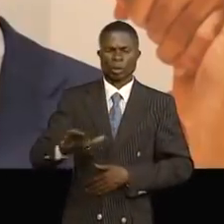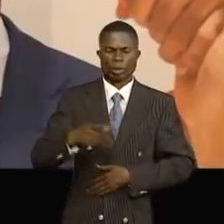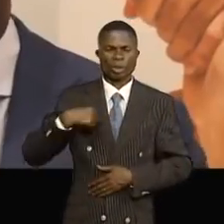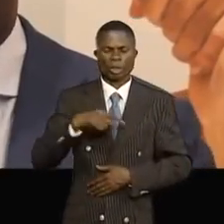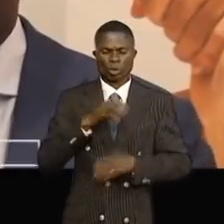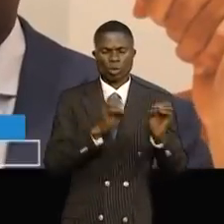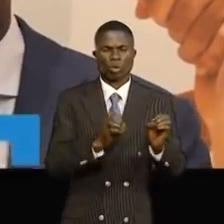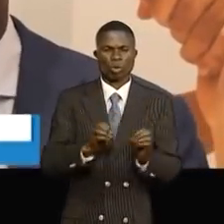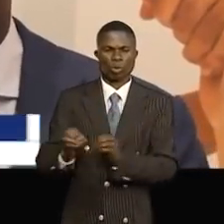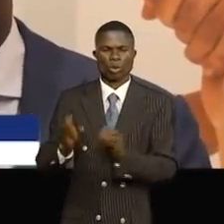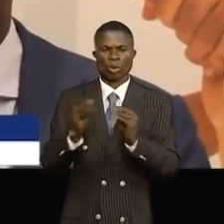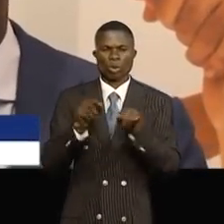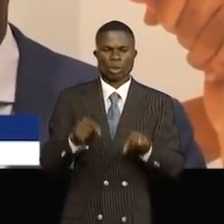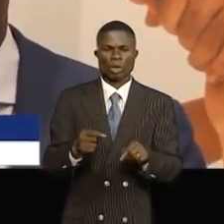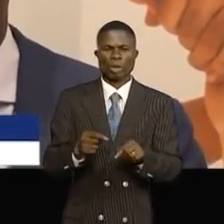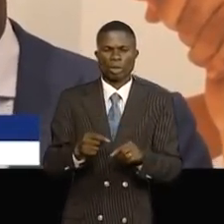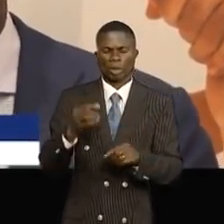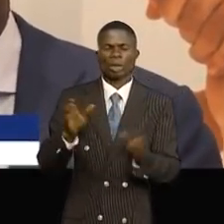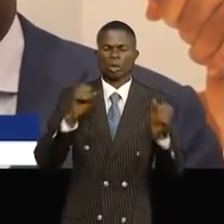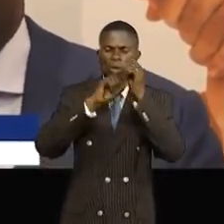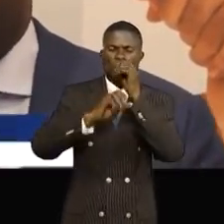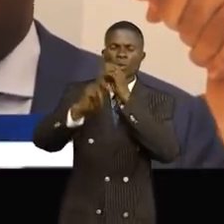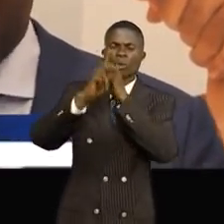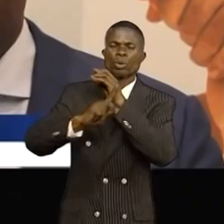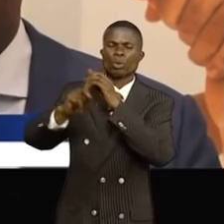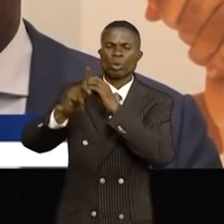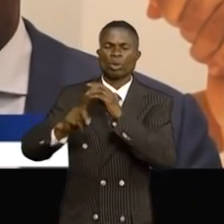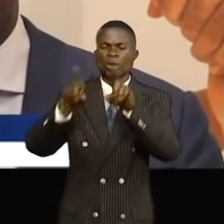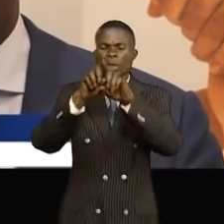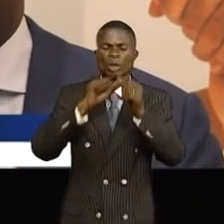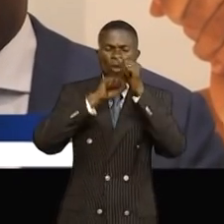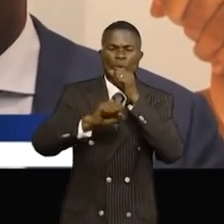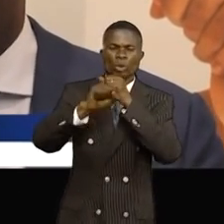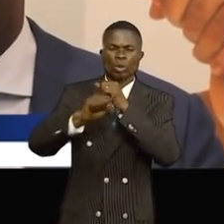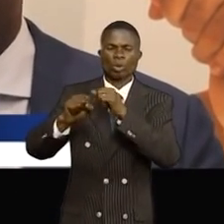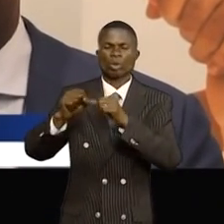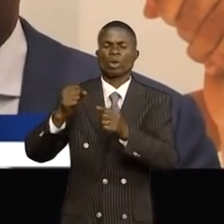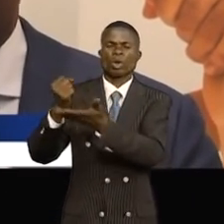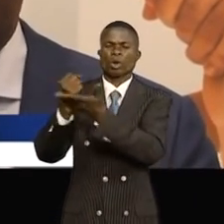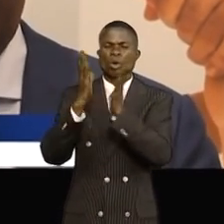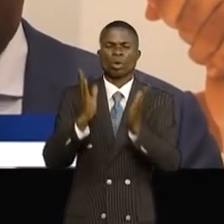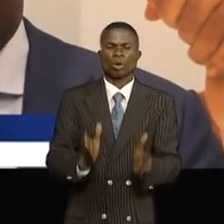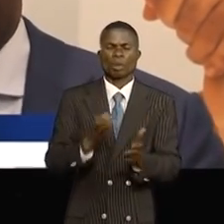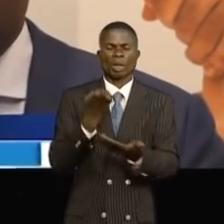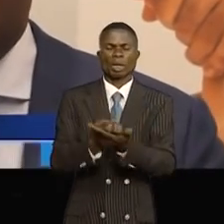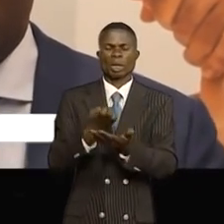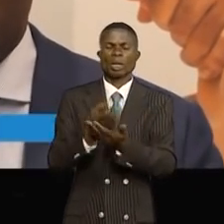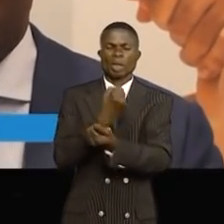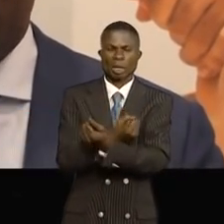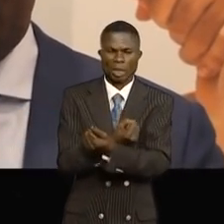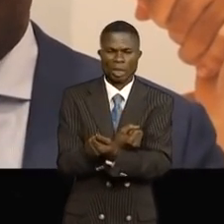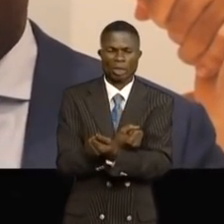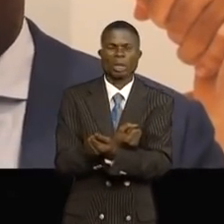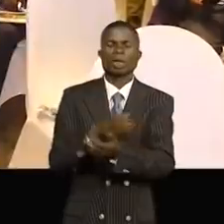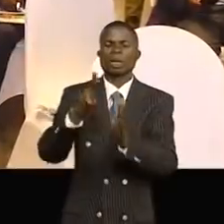organisé cet atelier dans le cadre de la vulgarisation et sensibilisation des opérateurs économiques à respecter les dispositions